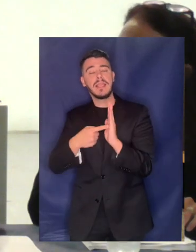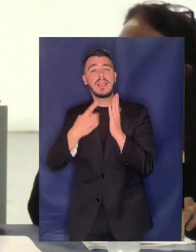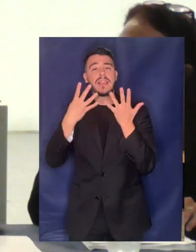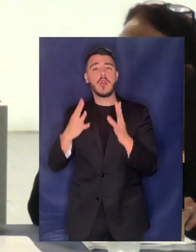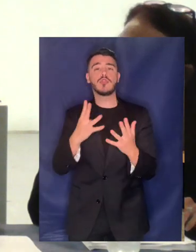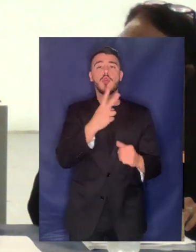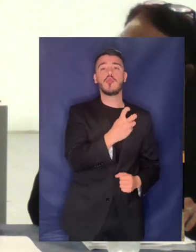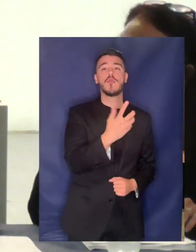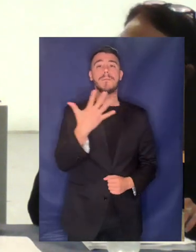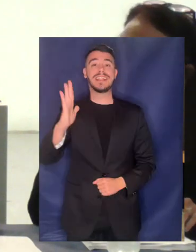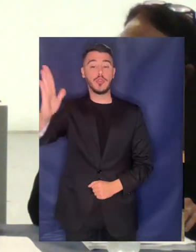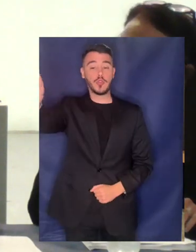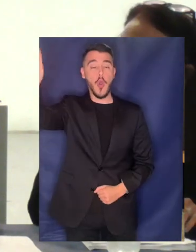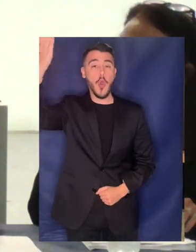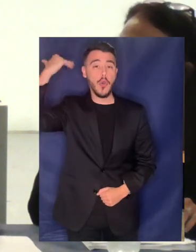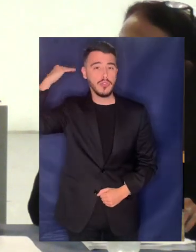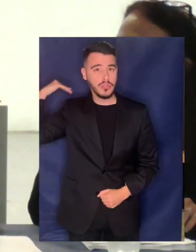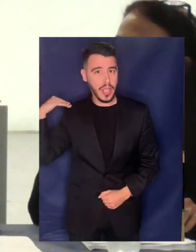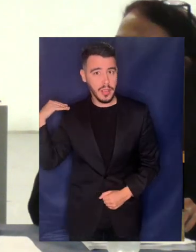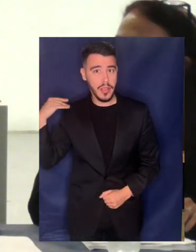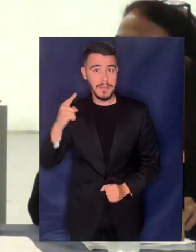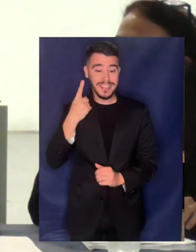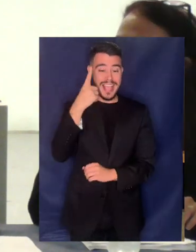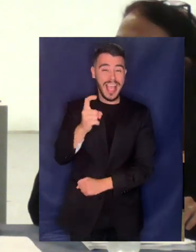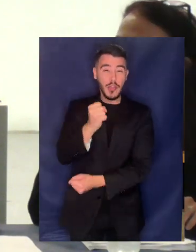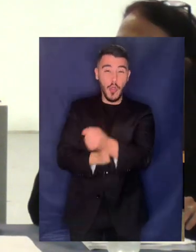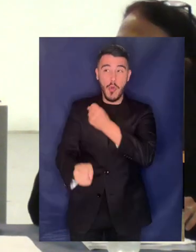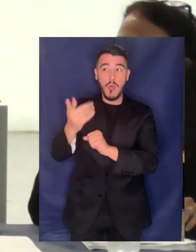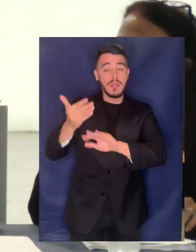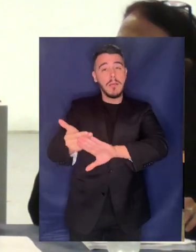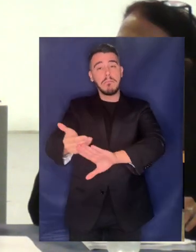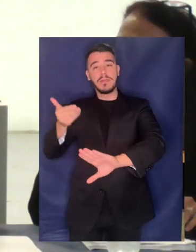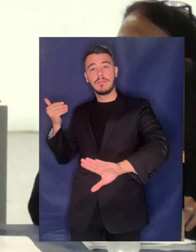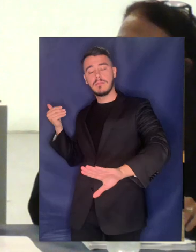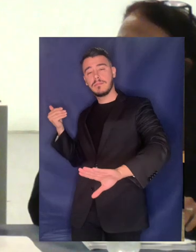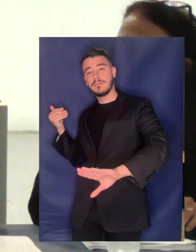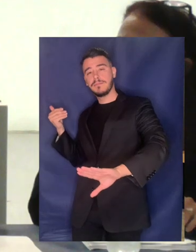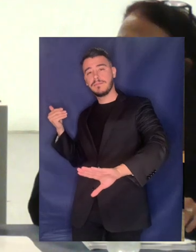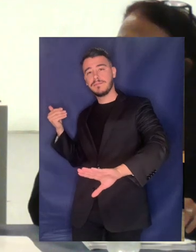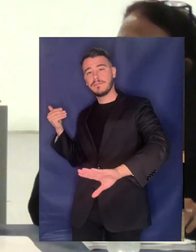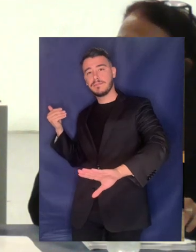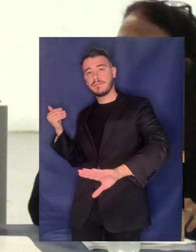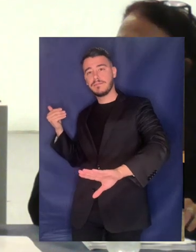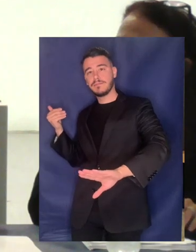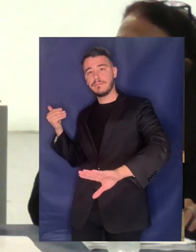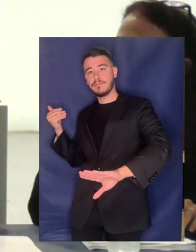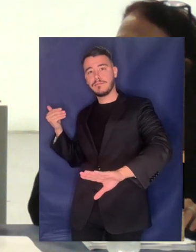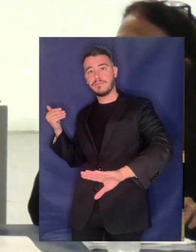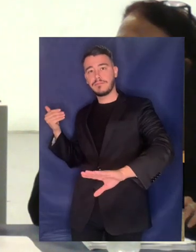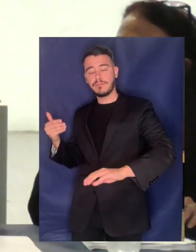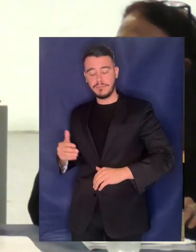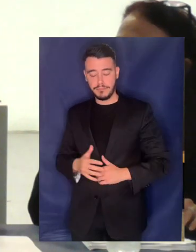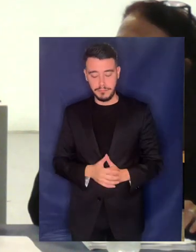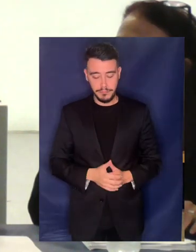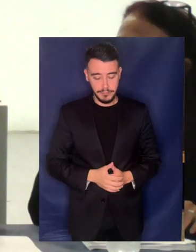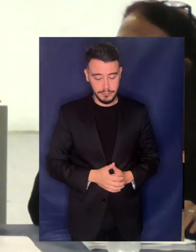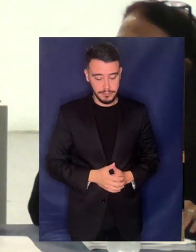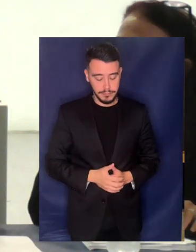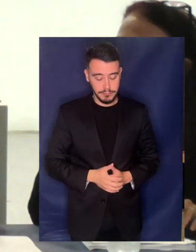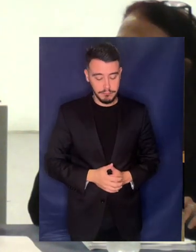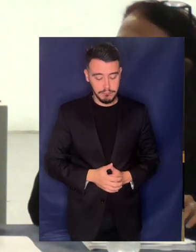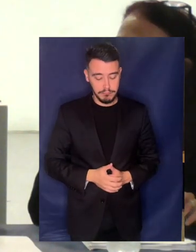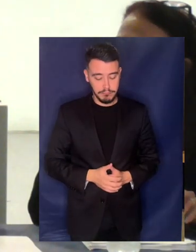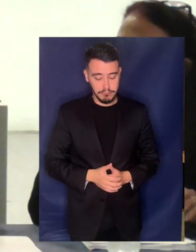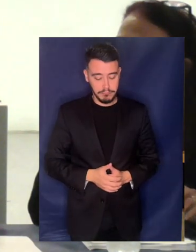γύρω από εκείνη την περίοδο 100 χρόνια νωρίτερα Έχει σαν επίδικο αυτό που σήμερα